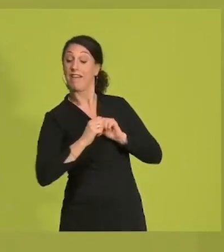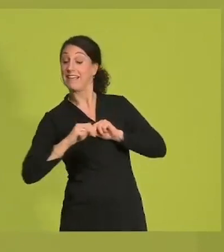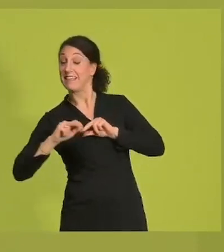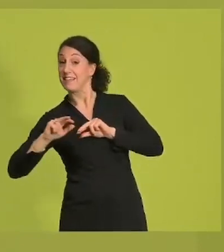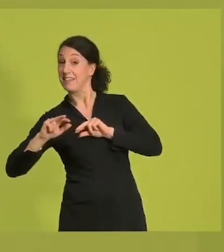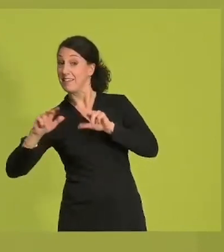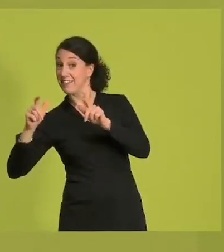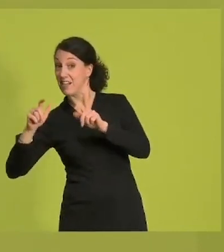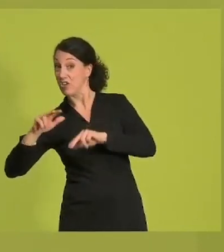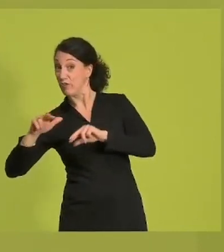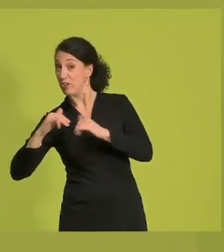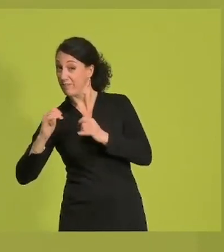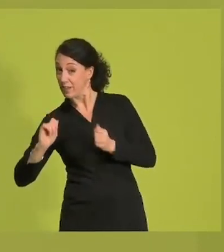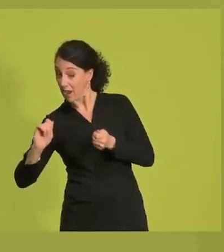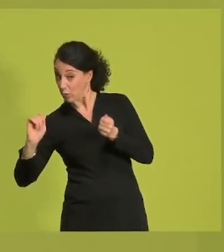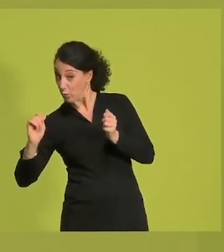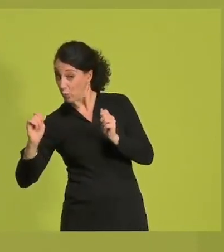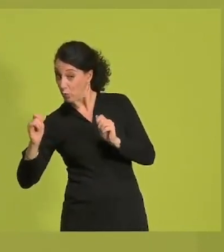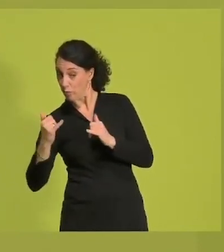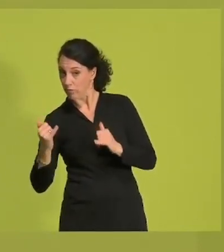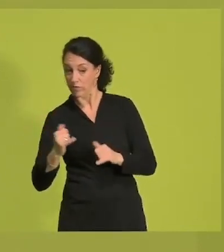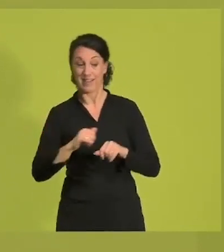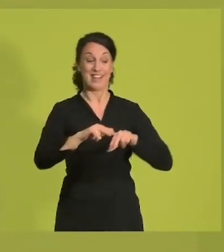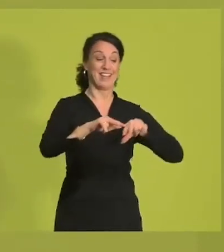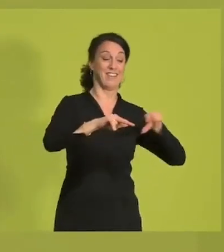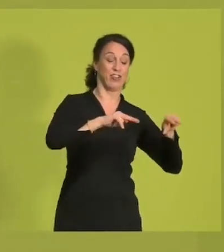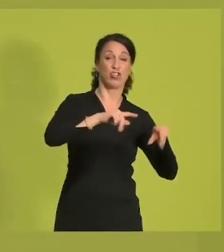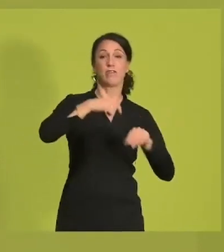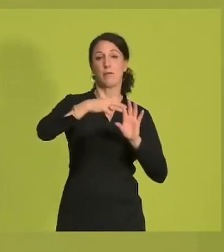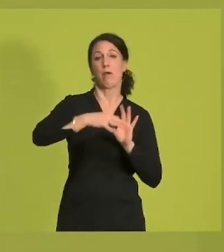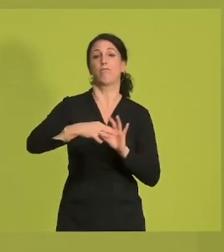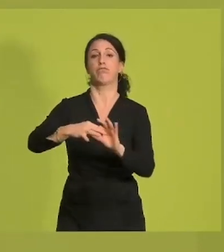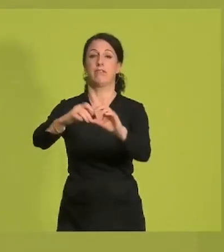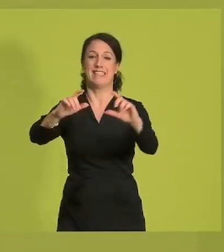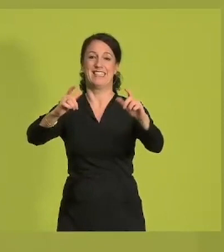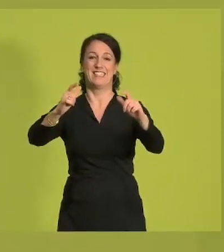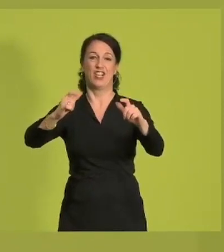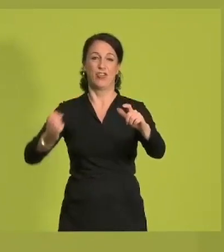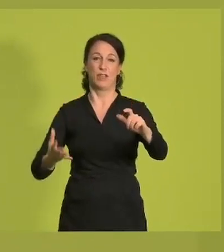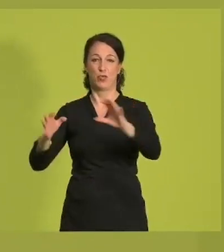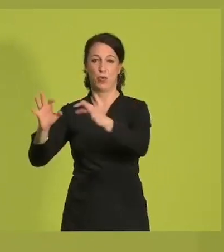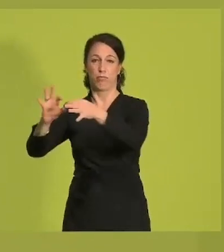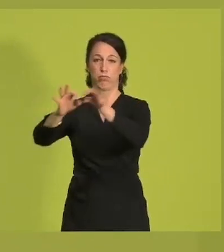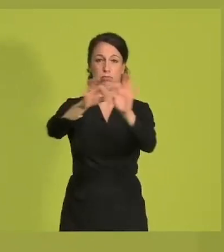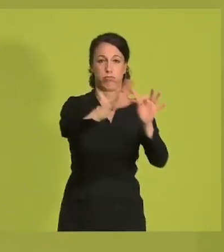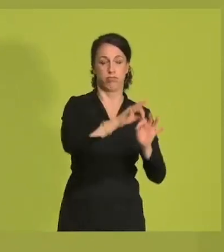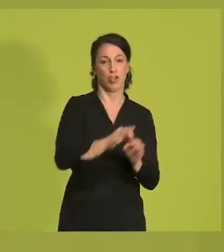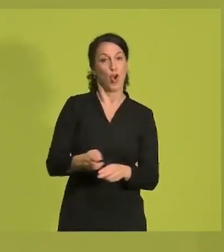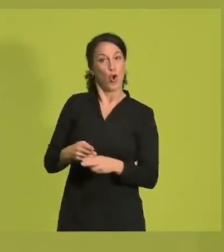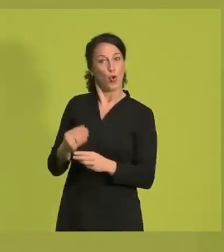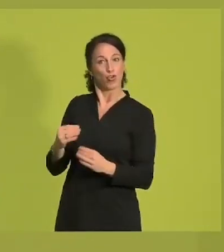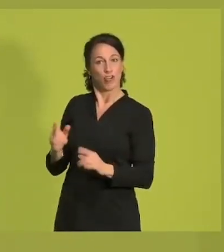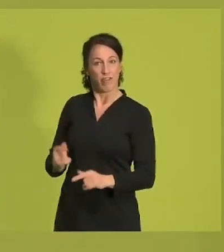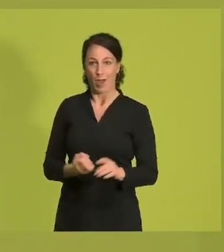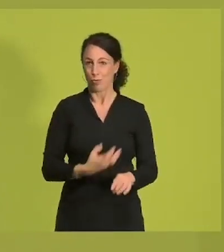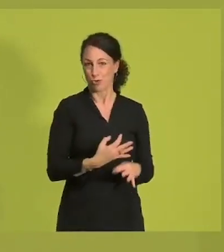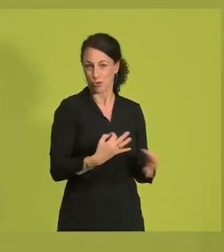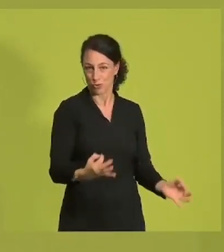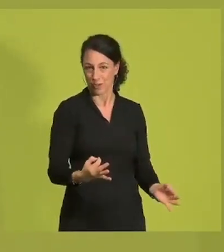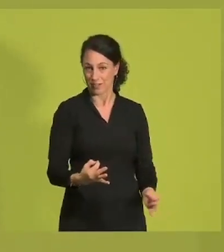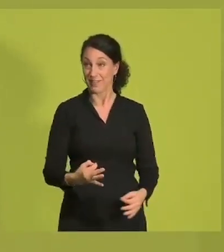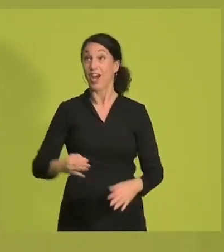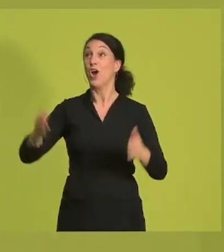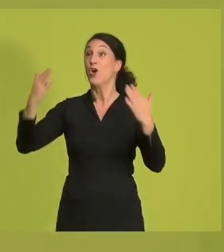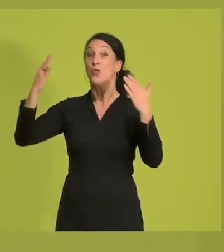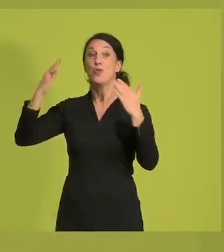kann. Wirtschaft ist immer eingebettet in Gesellschaft und Natur. Ohne Rohstoffe keine Produktion. Ohne saubere Luft und Nahrung kann